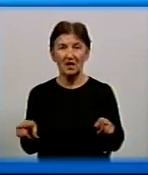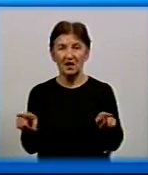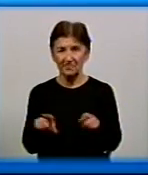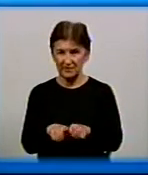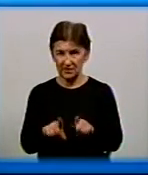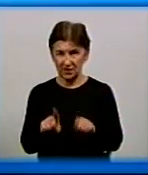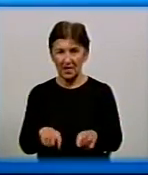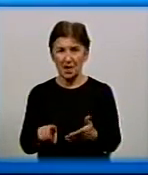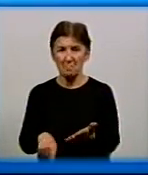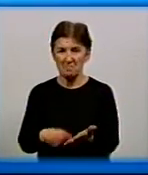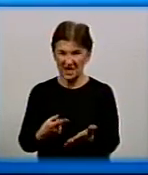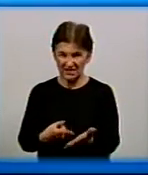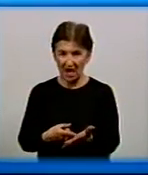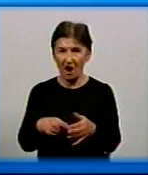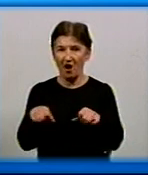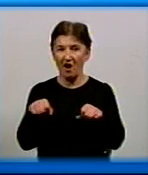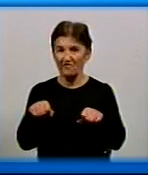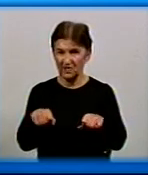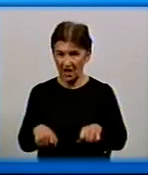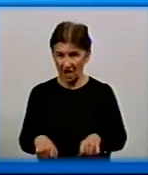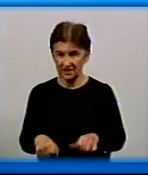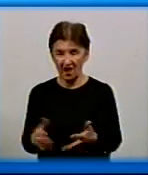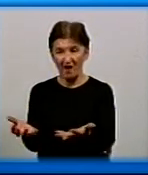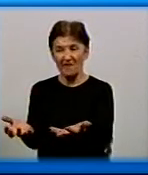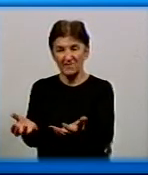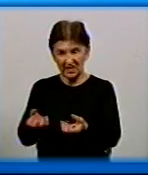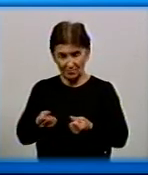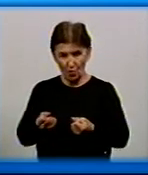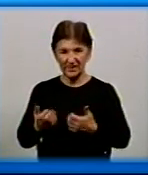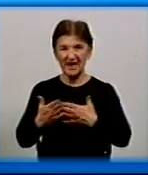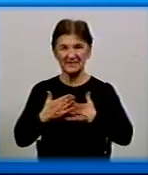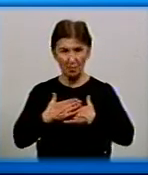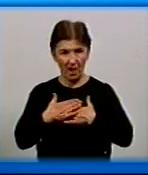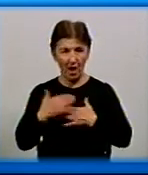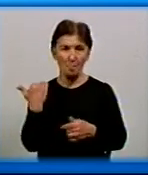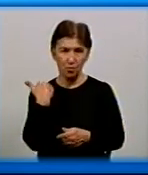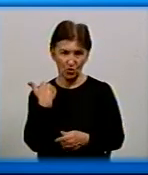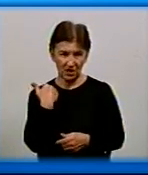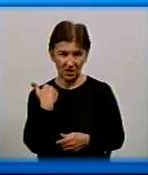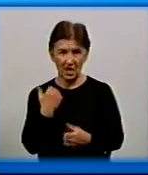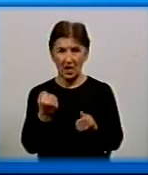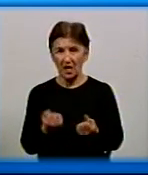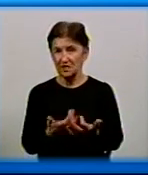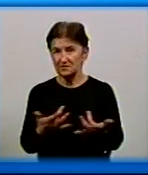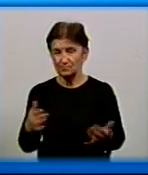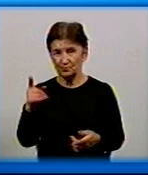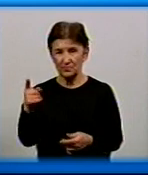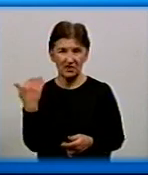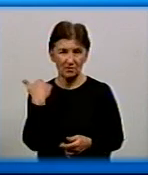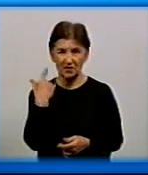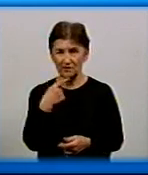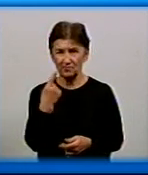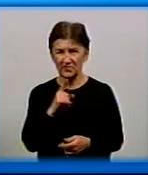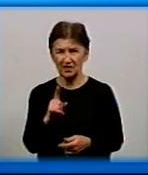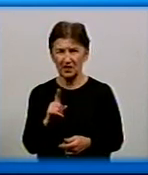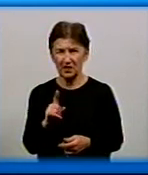міська рада, міська влада візьме на себе це борги. Кіргорад Тепло сьогодні, буквально кілька днів тому, заявила, що ось